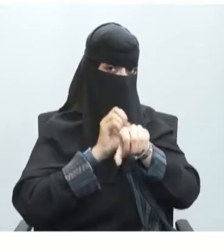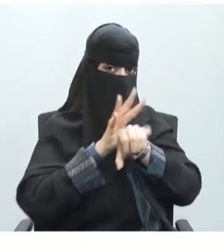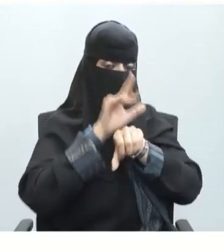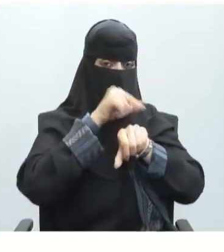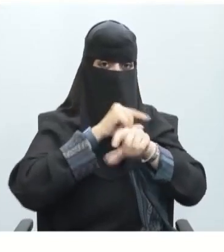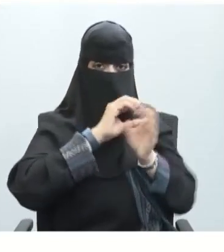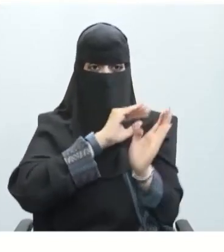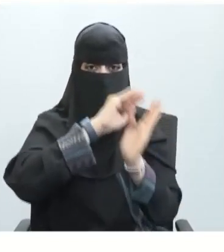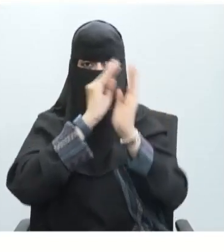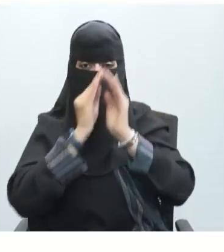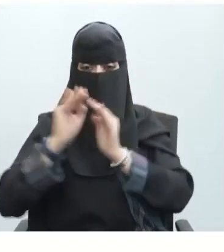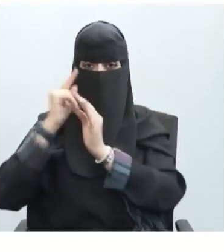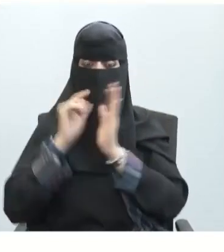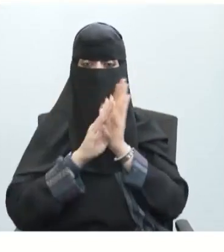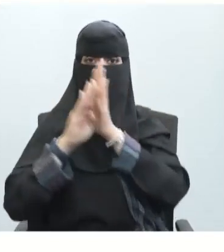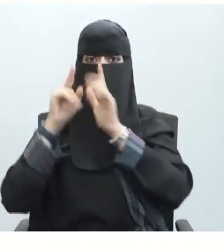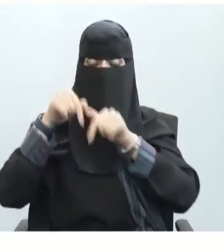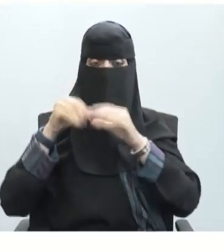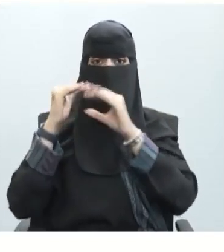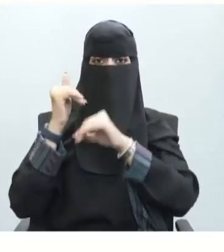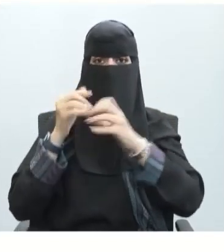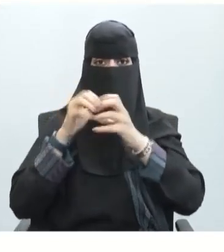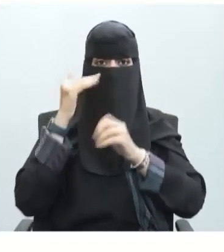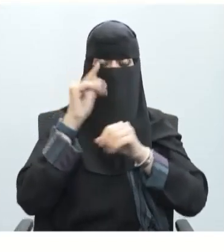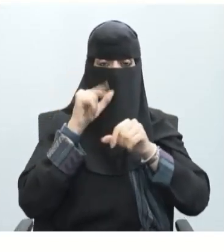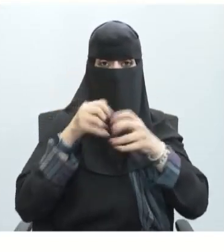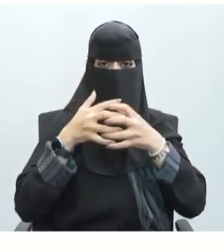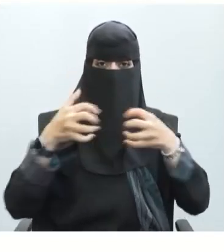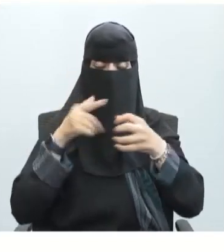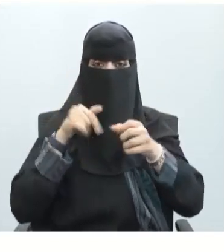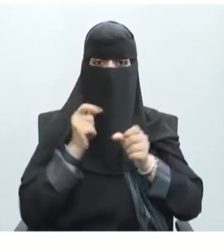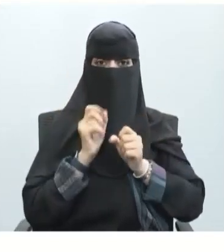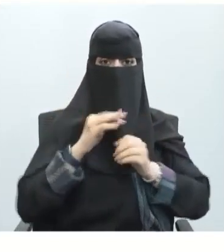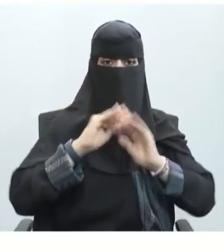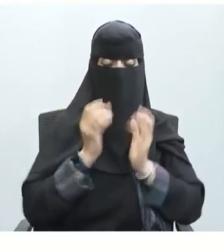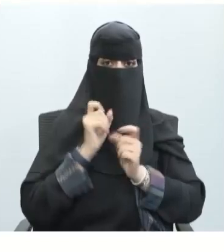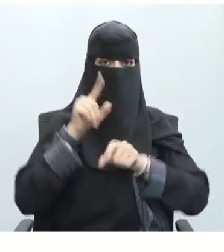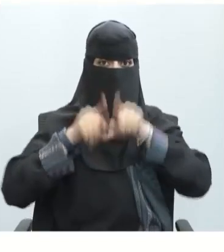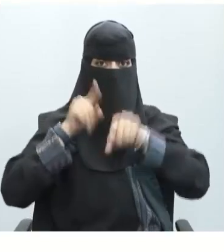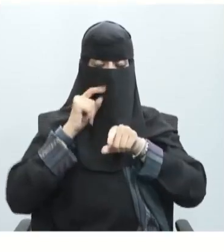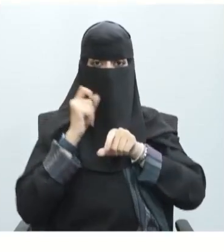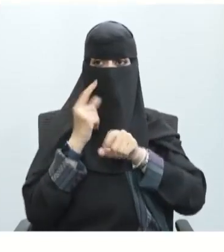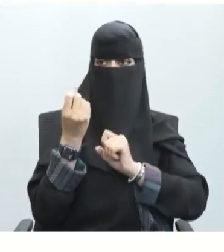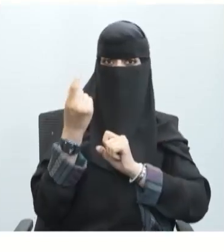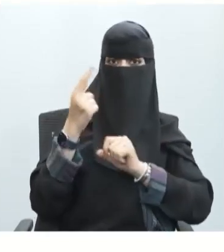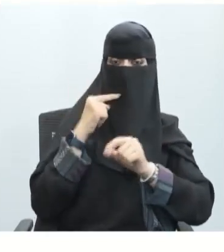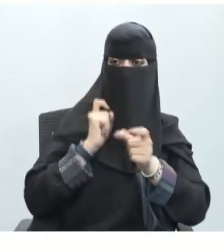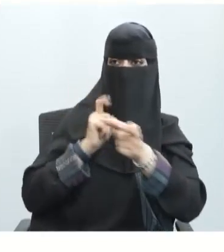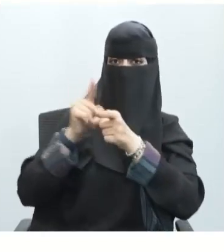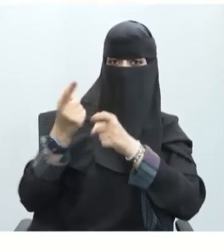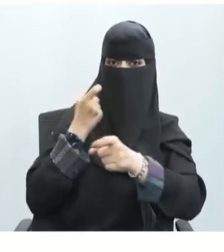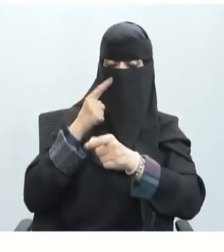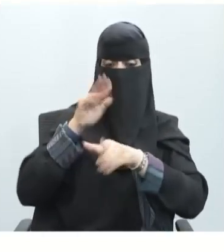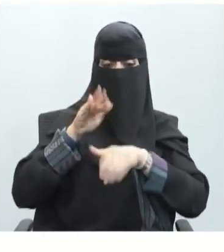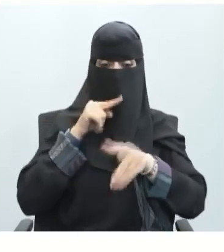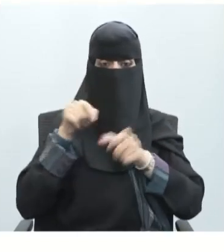التي تمكن الخلايا والأنسجة والأعضاء من تمييز المنبه والاستجابة له وذكرنا في